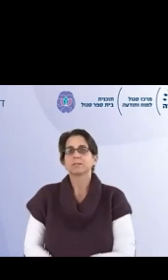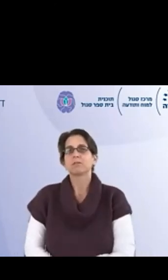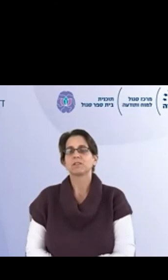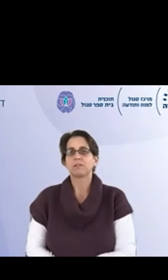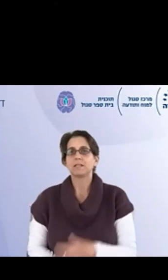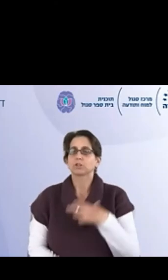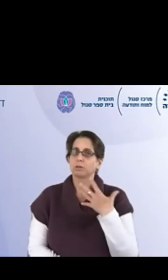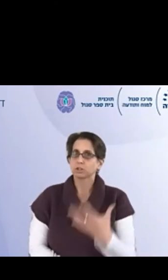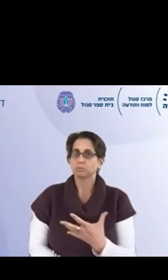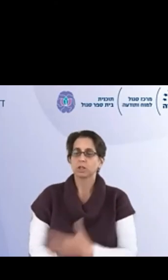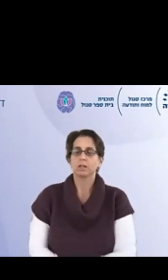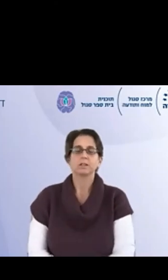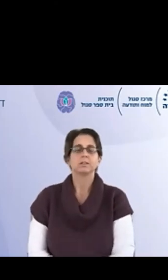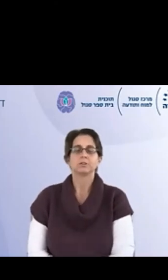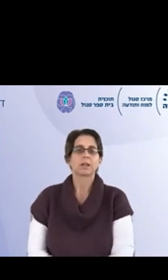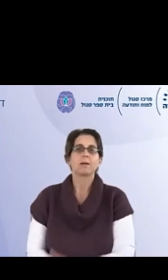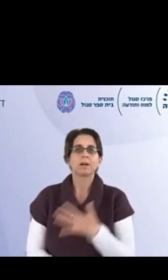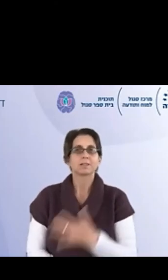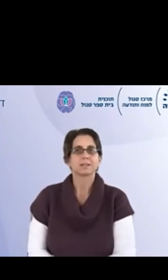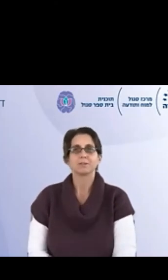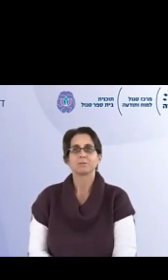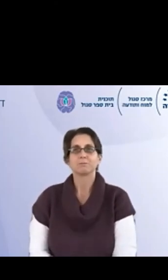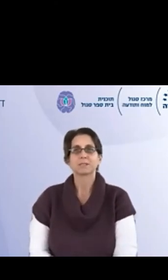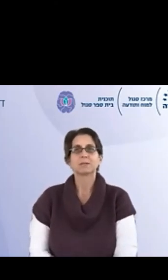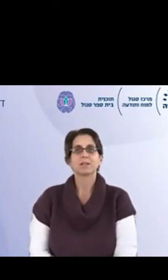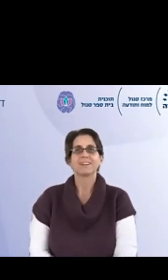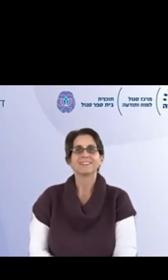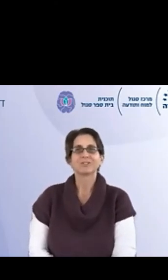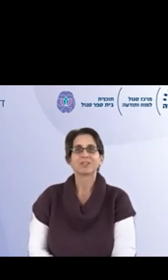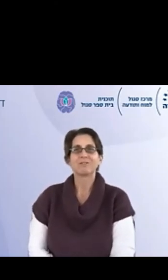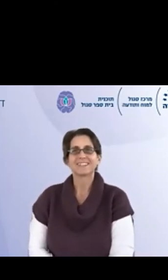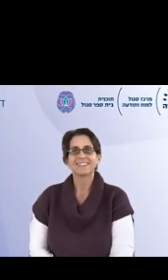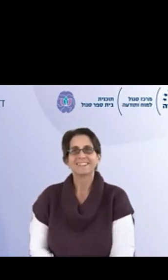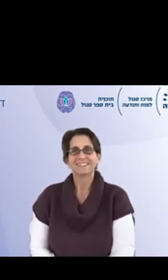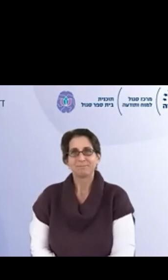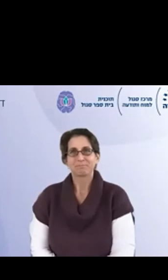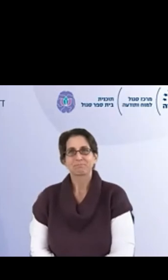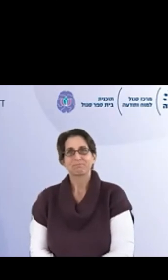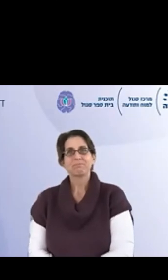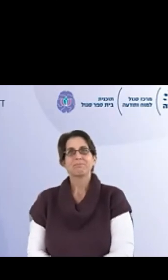שמתאחדים סביב הדבר הזה, שמרגישים שנותן להם ערך ומקסים בעיניי. תודה ונדה.